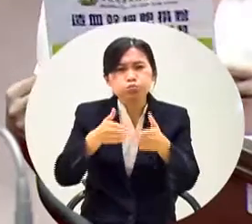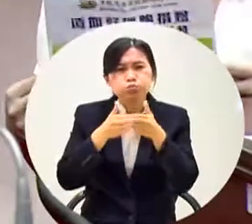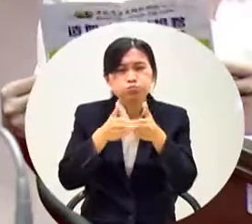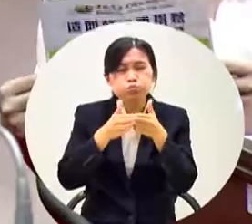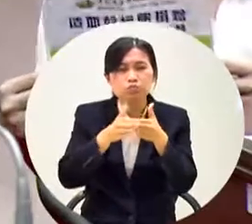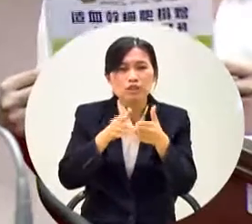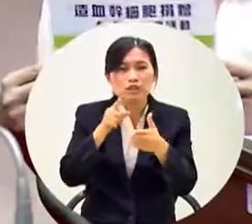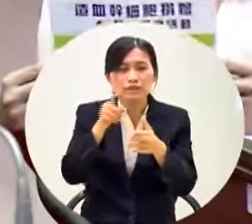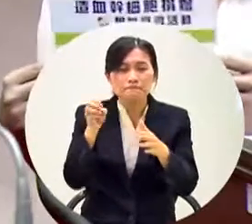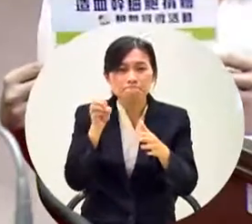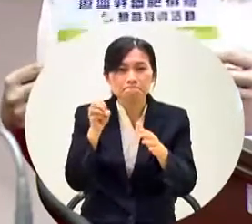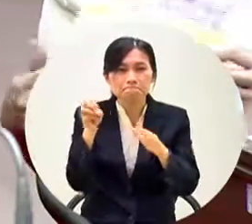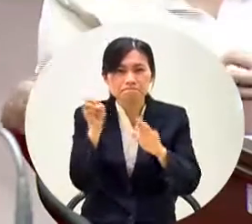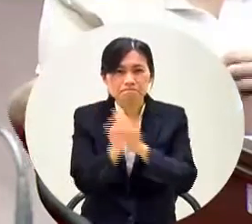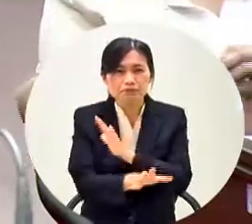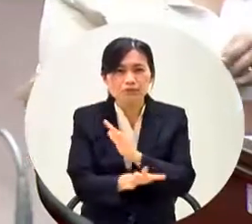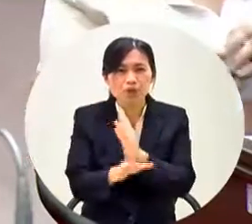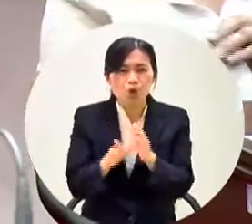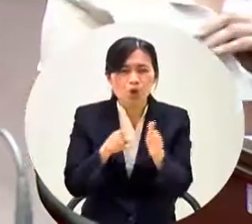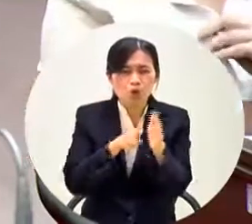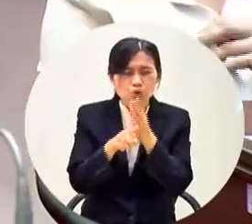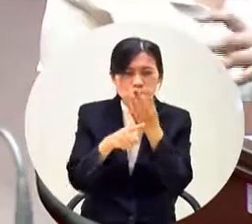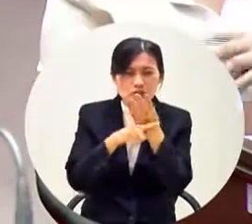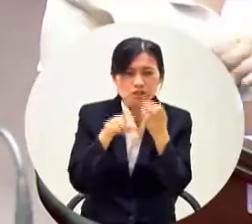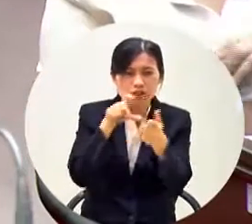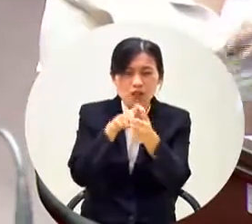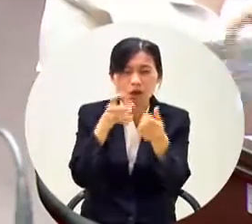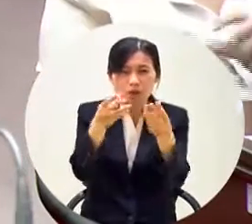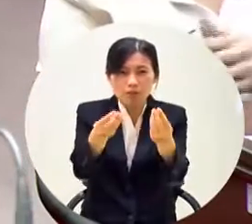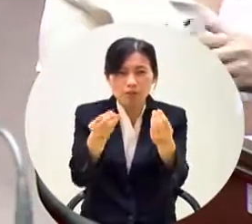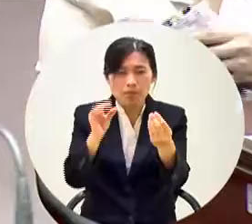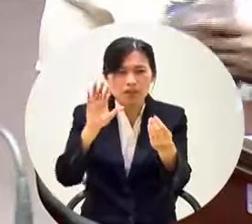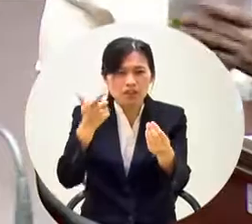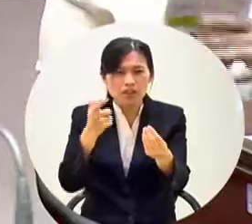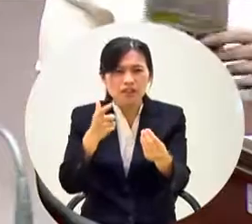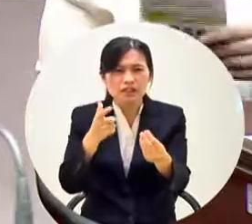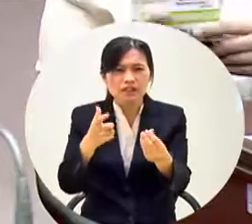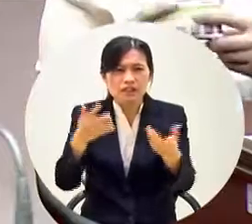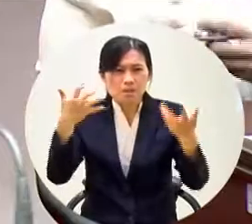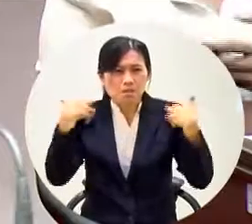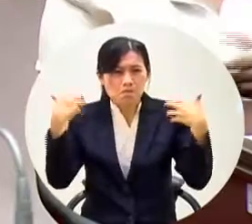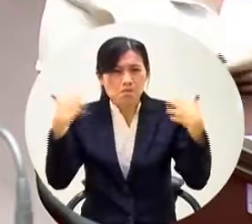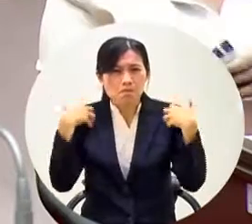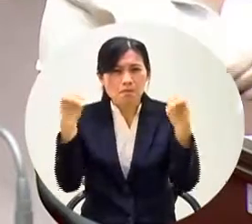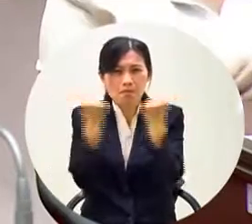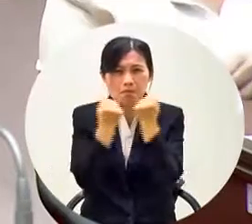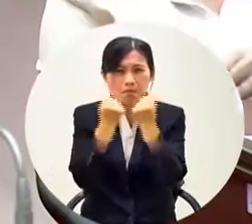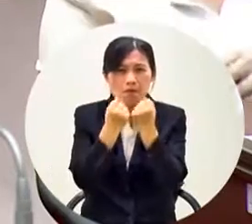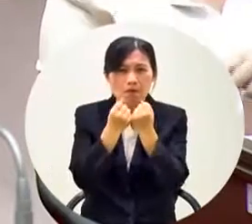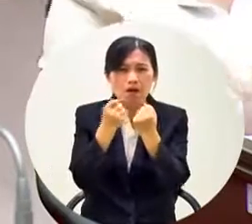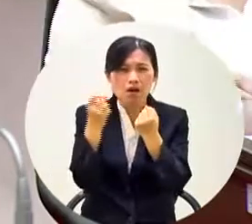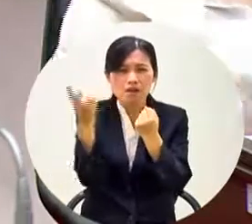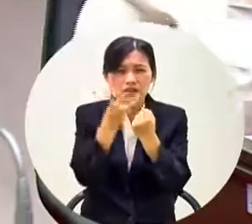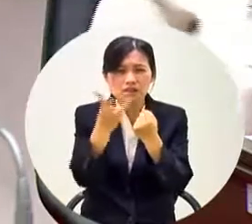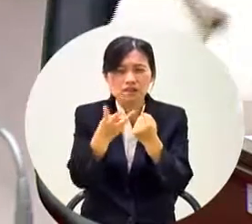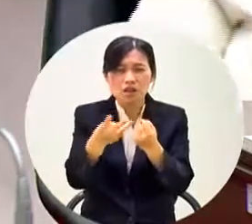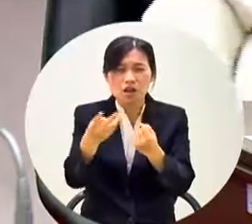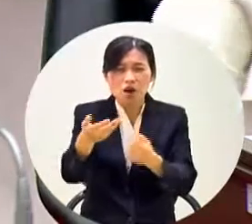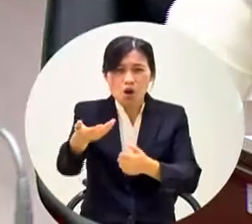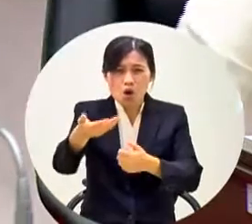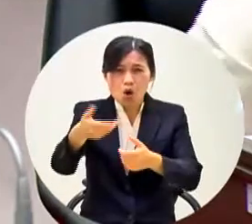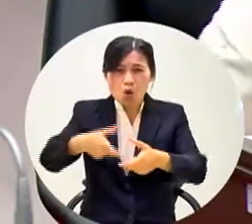你們編列沒有專業項目但是道義責任道德你們三億五要還給我們